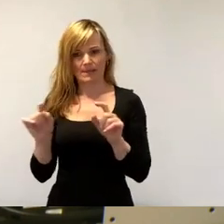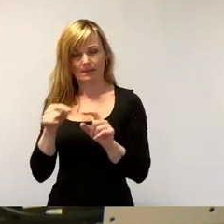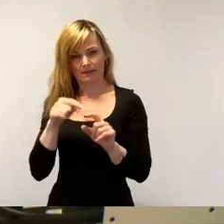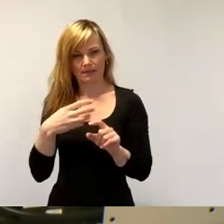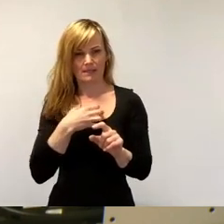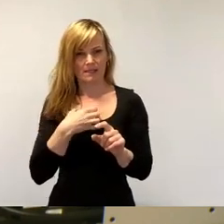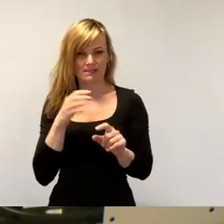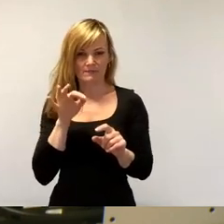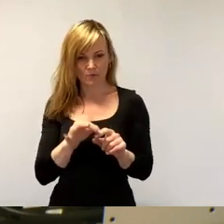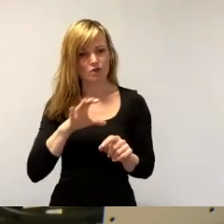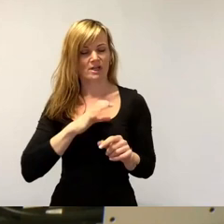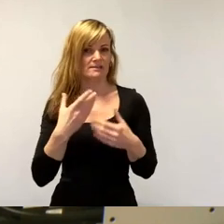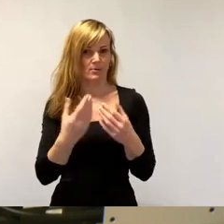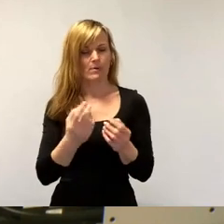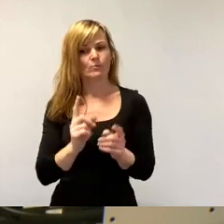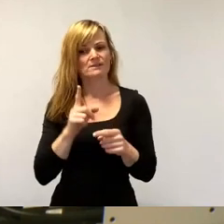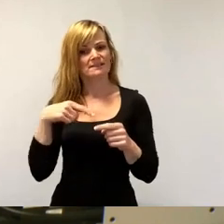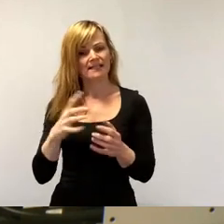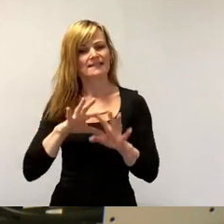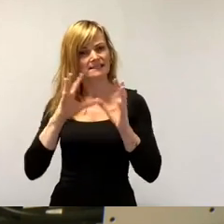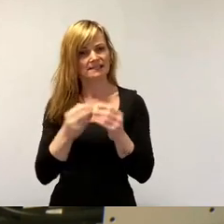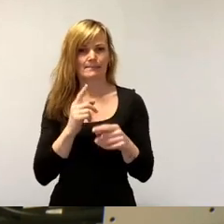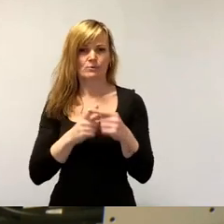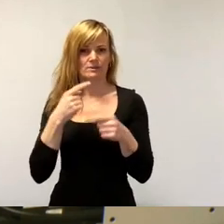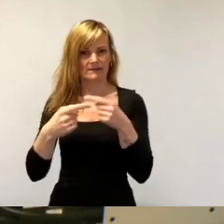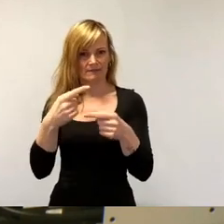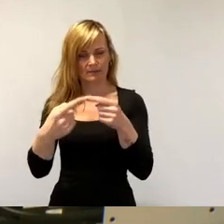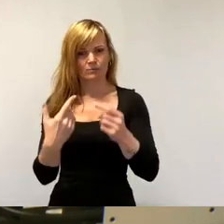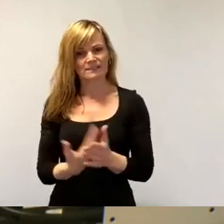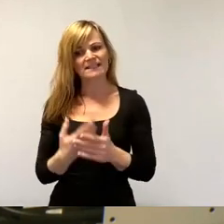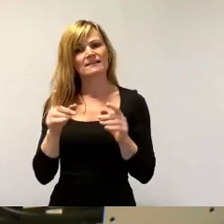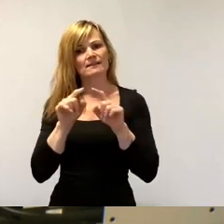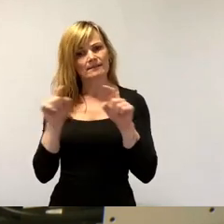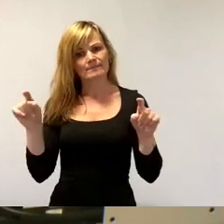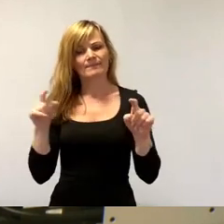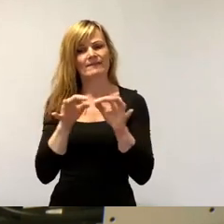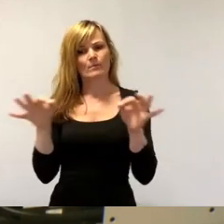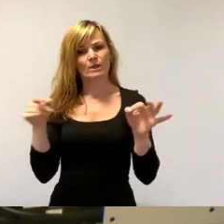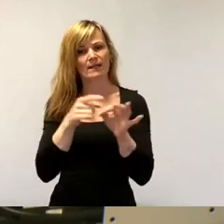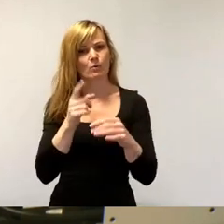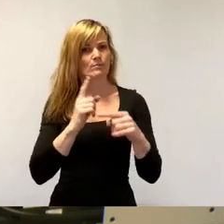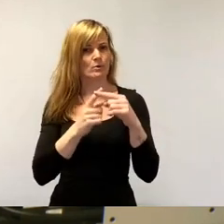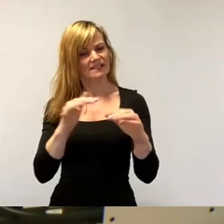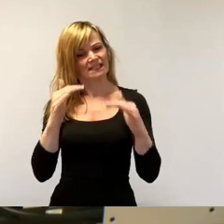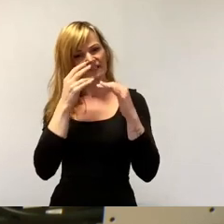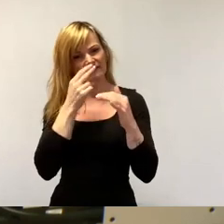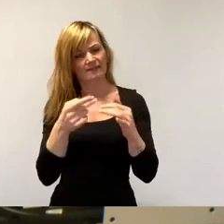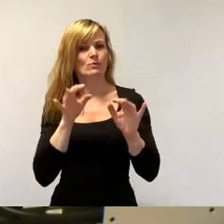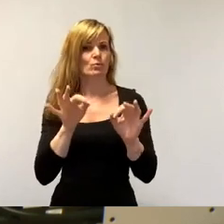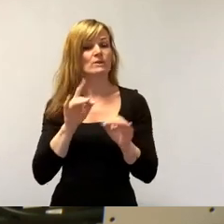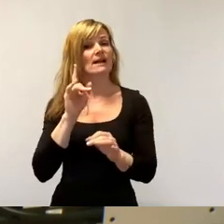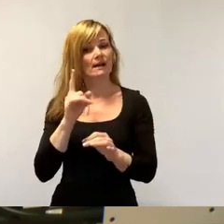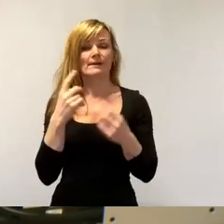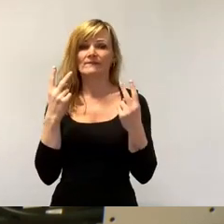Ich finde die positive Formulierung für die Aktuelle Stunde gut, aber es ist von enormer Bedeutung, dass die